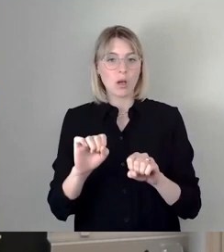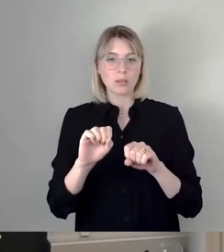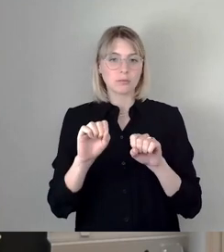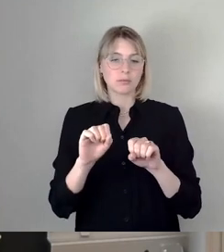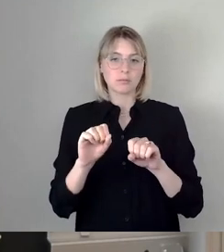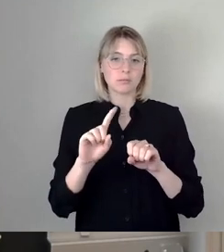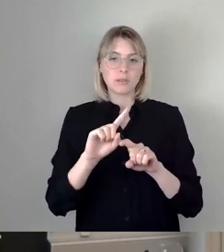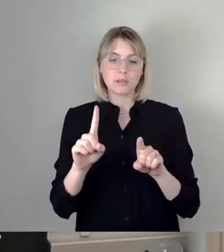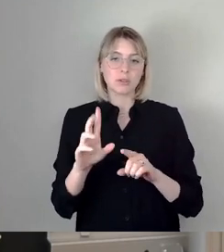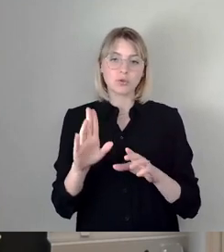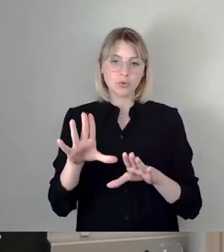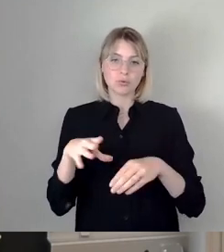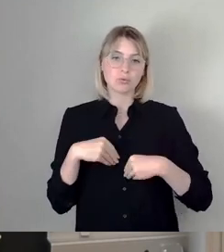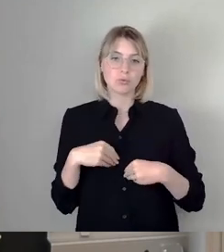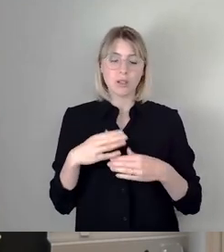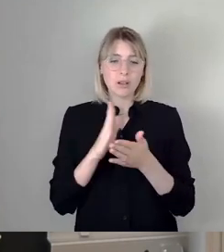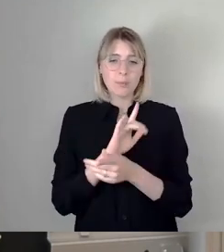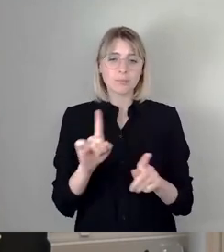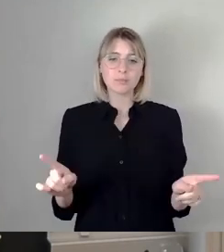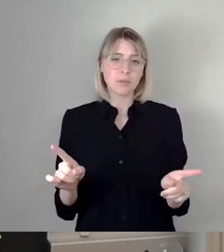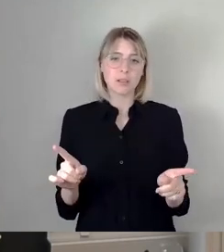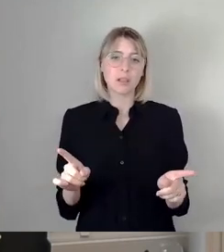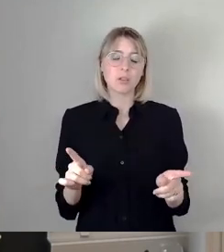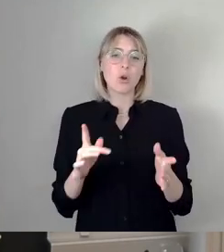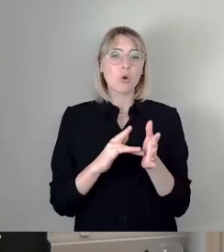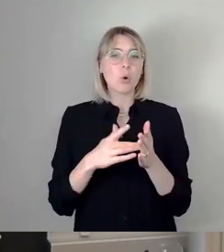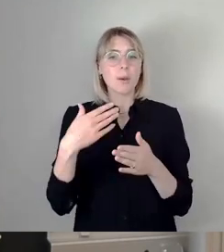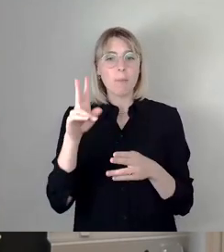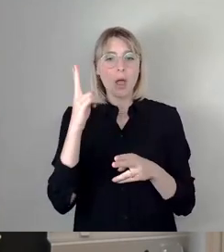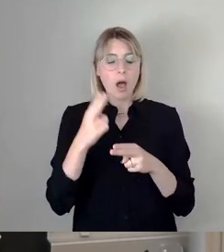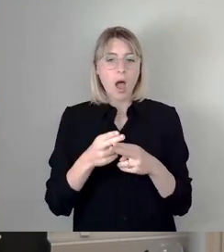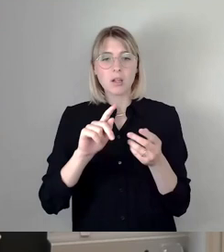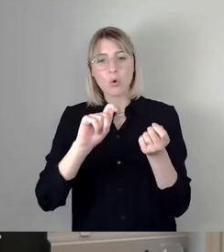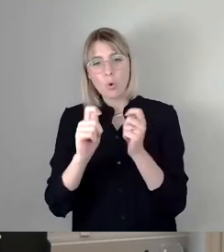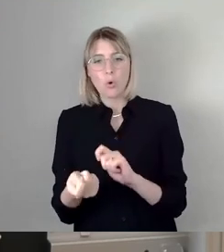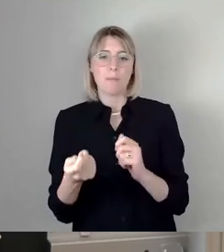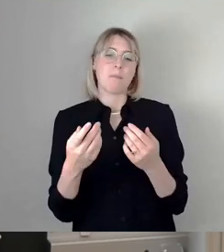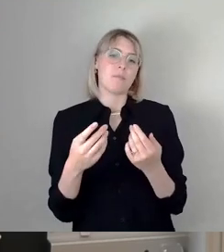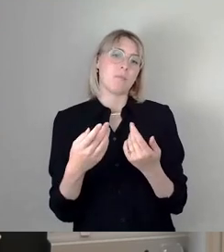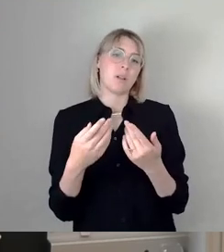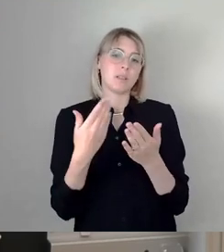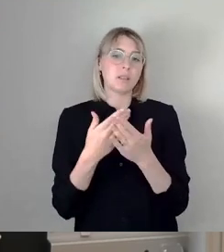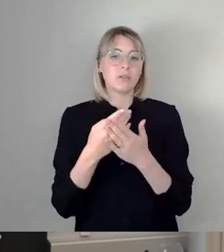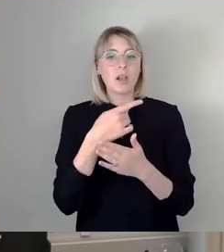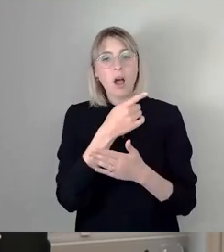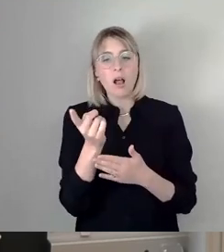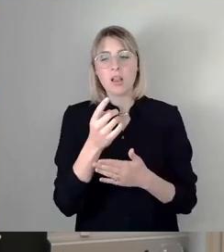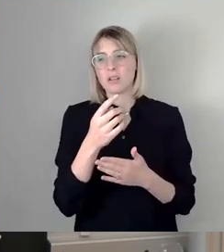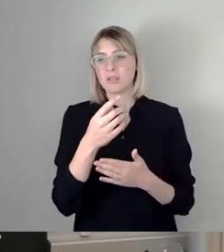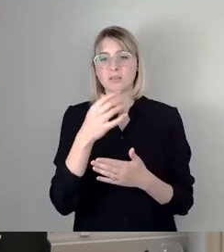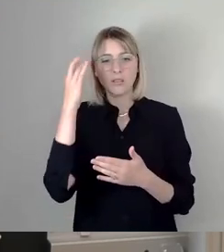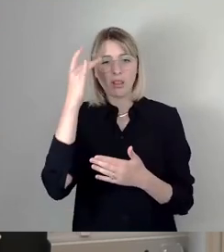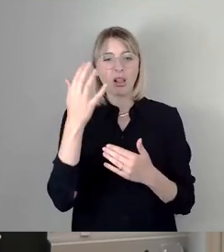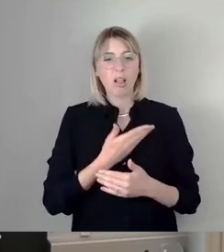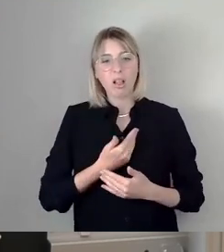Das funktioniert nicht. Mehrheiten ändern sich und da steht wieder alles in Frage. Und es ist auch unglaubwürdig in der Bevölkerung, wenn